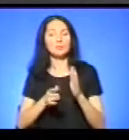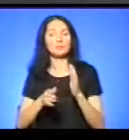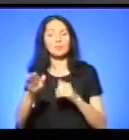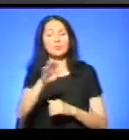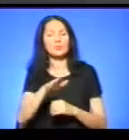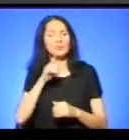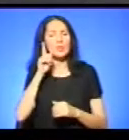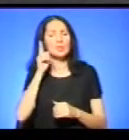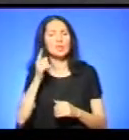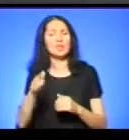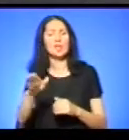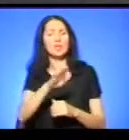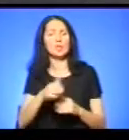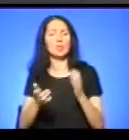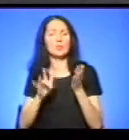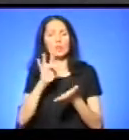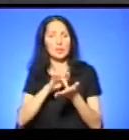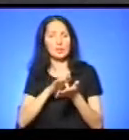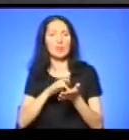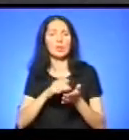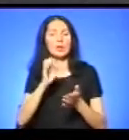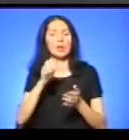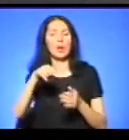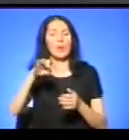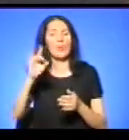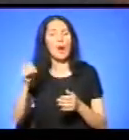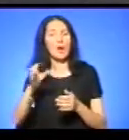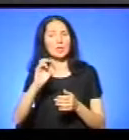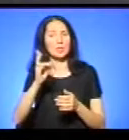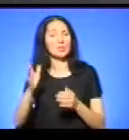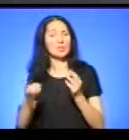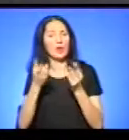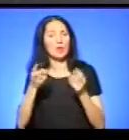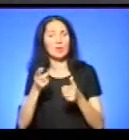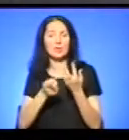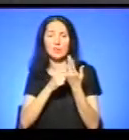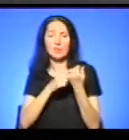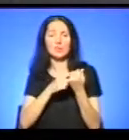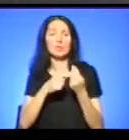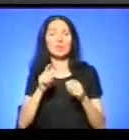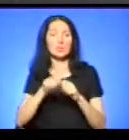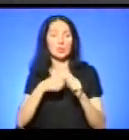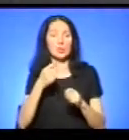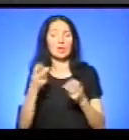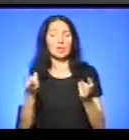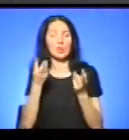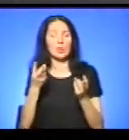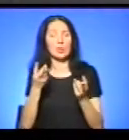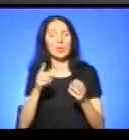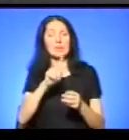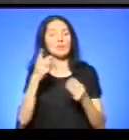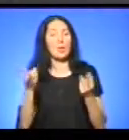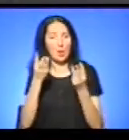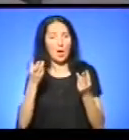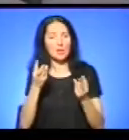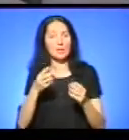міст, парк, скверів, крім того, нараховуються збитки. Перш за все, за розпалювання багаття 50 гривень. І 50 гривень за кожний